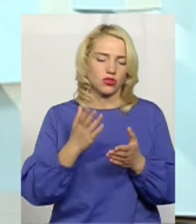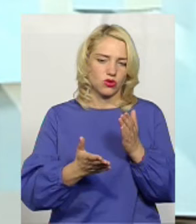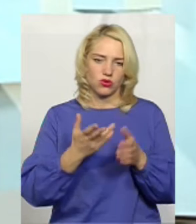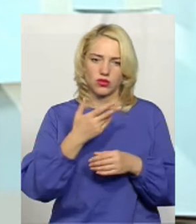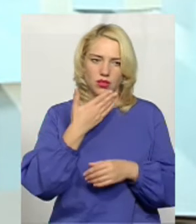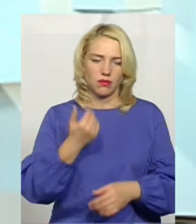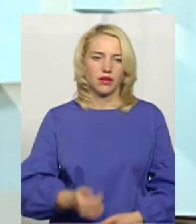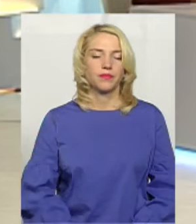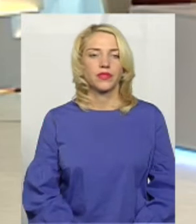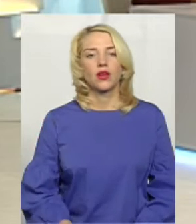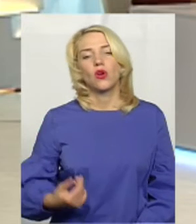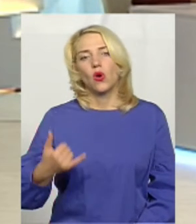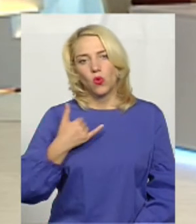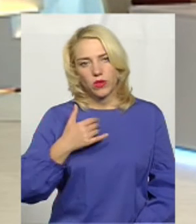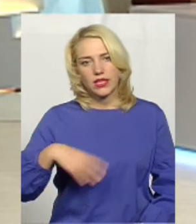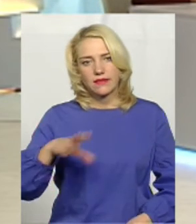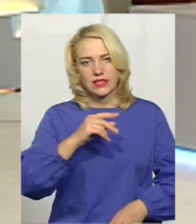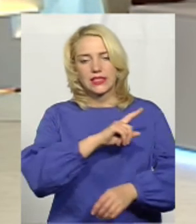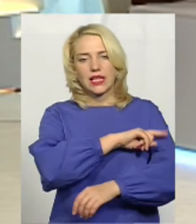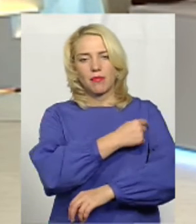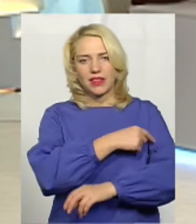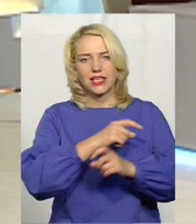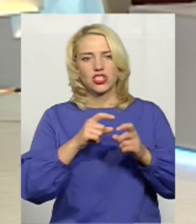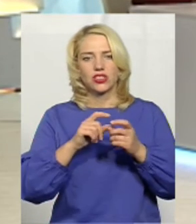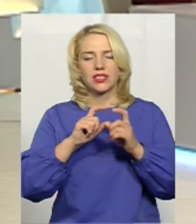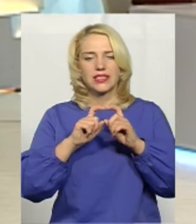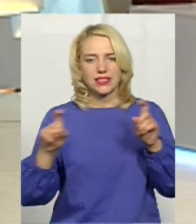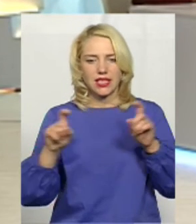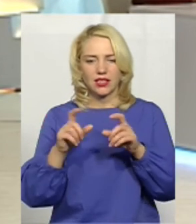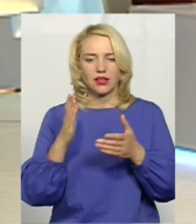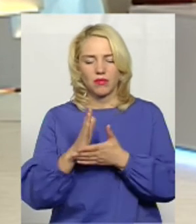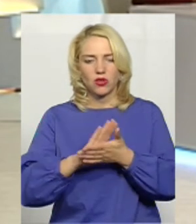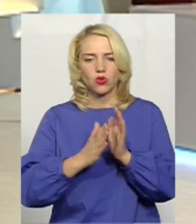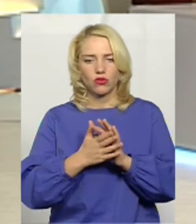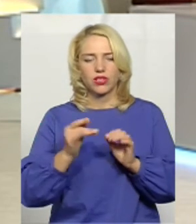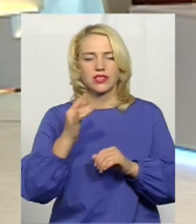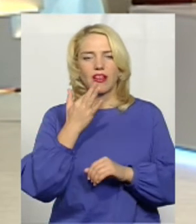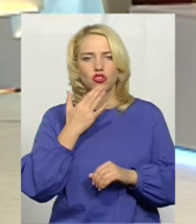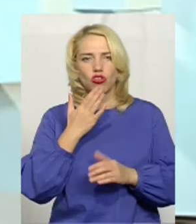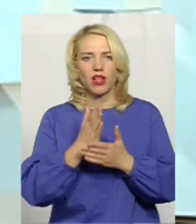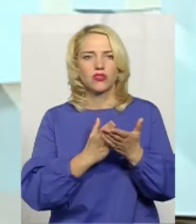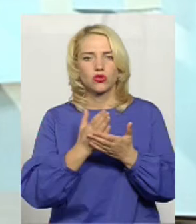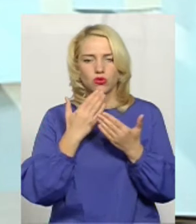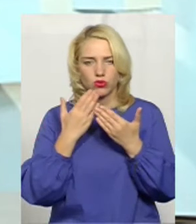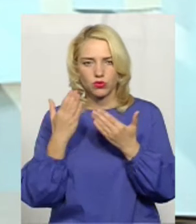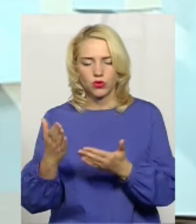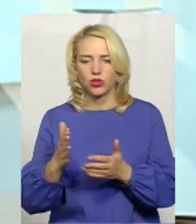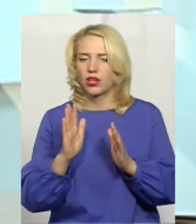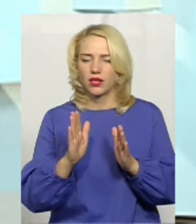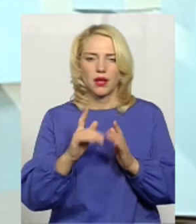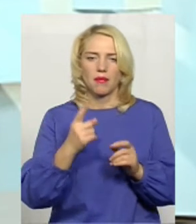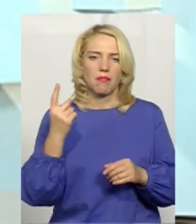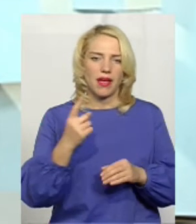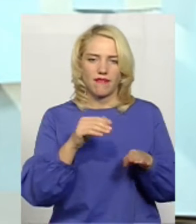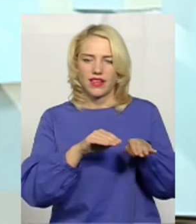охоплений. У нас всі медичні заклади мають договір з Національною службою? Тільки первинна ланка. Первинна ланка. Первинна